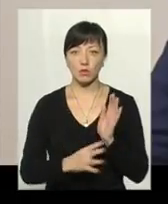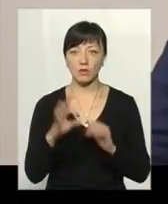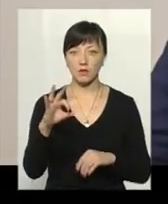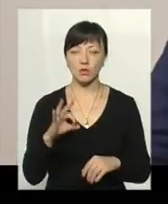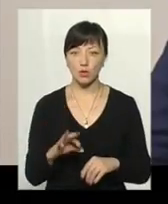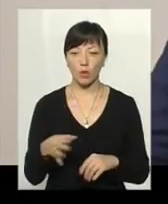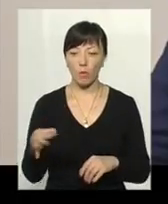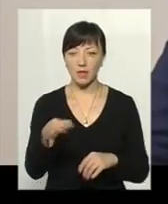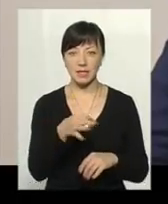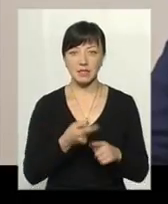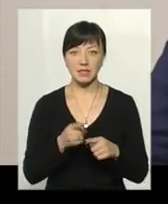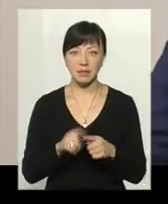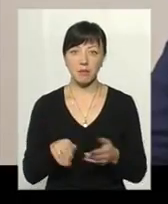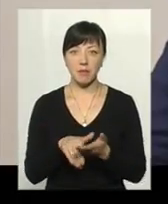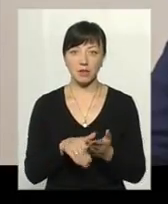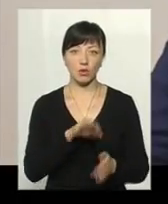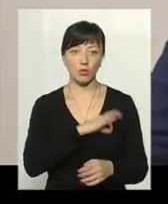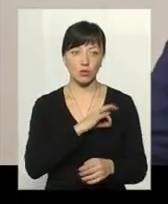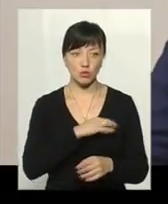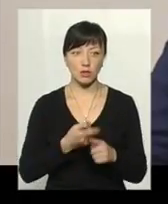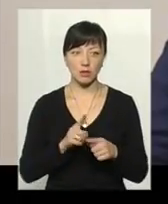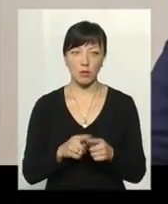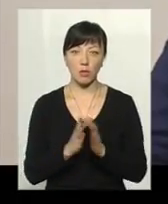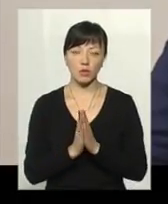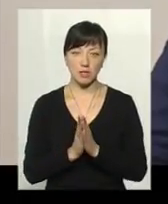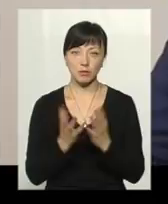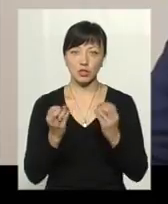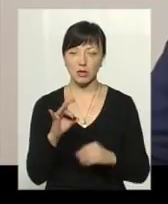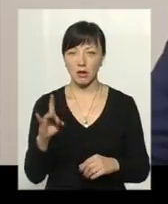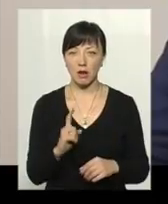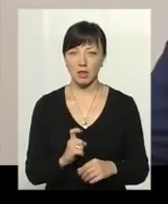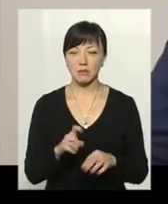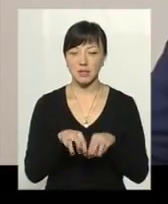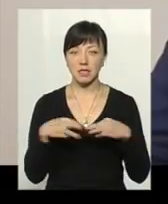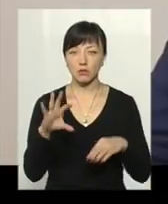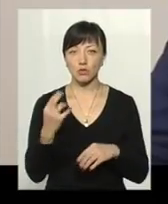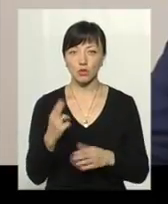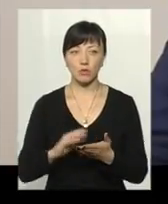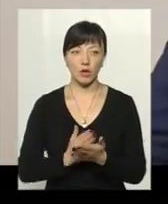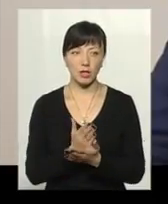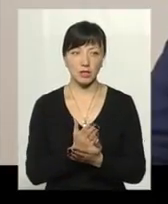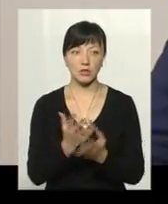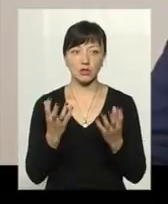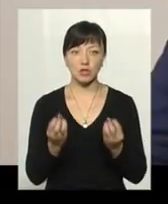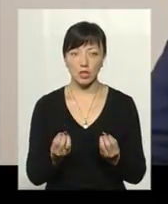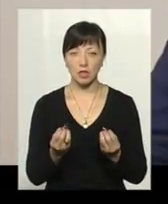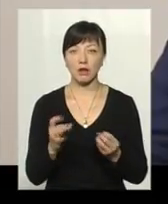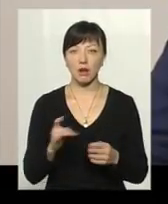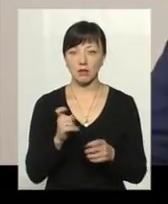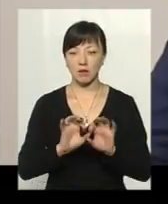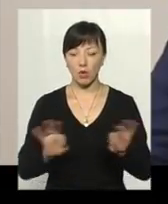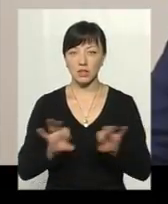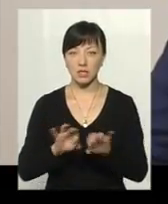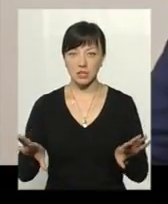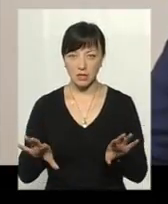% областей цим методом користуються, тому я просив би ще раз Міністерство соціальної політики ще раз дати